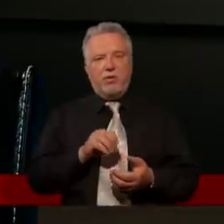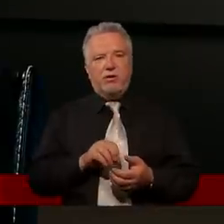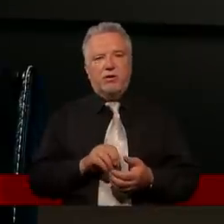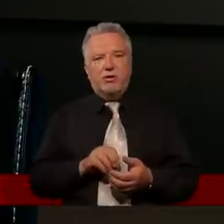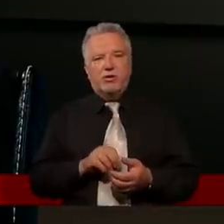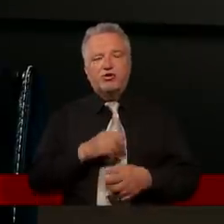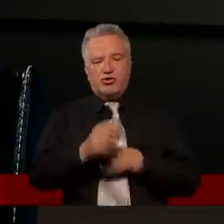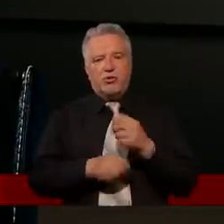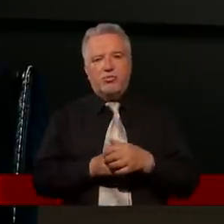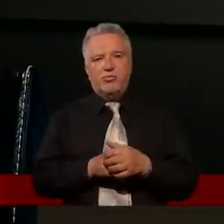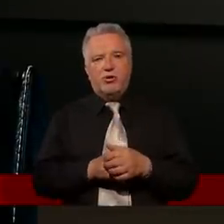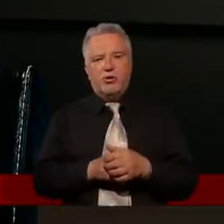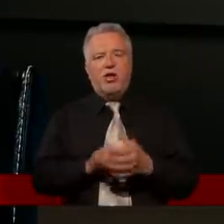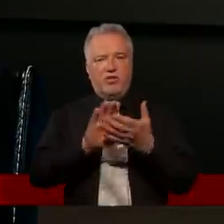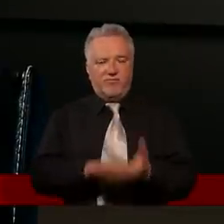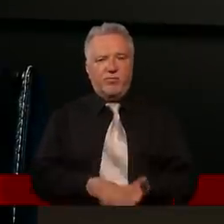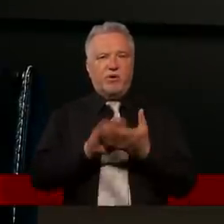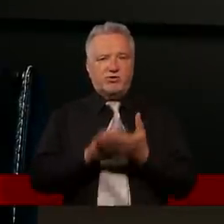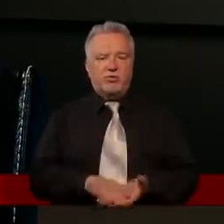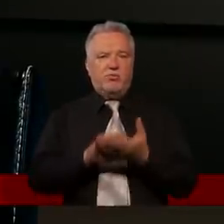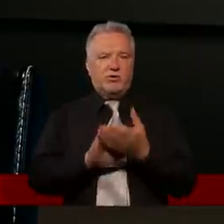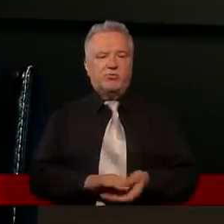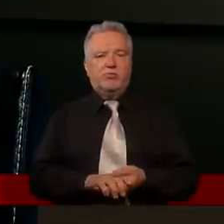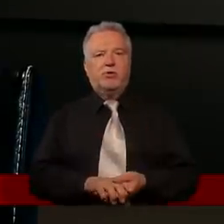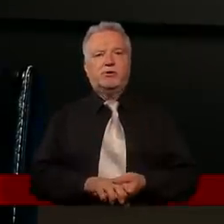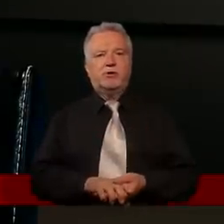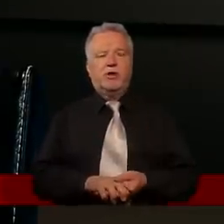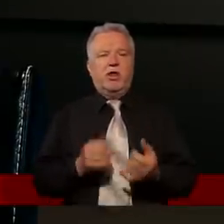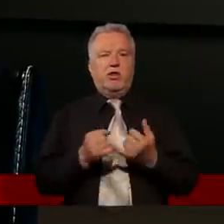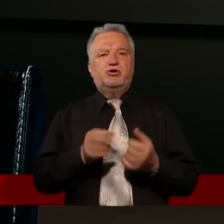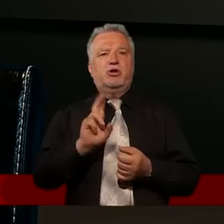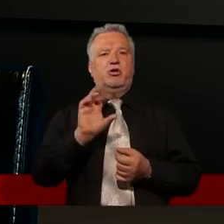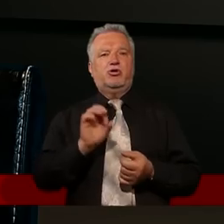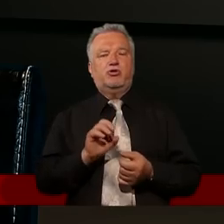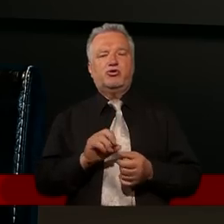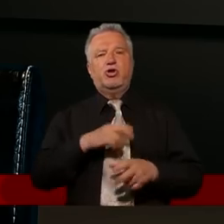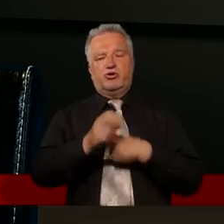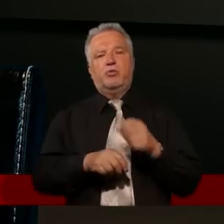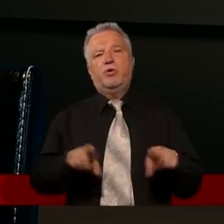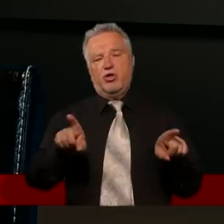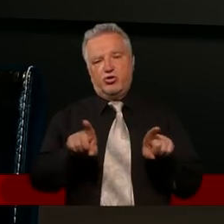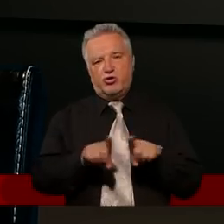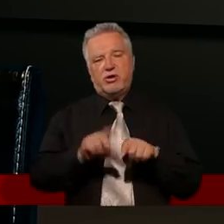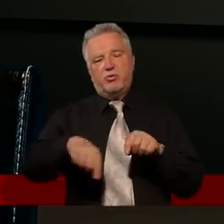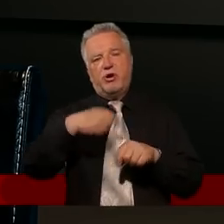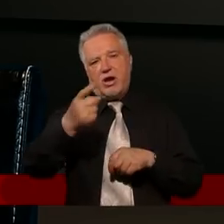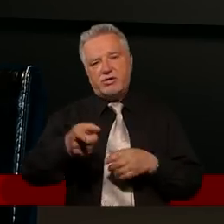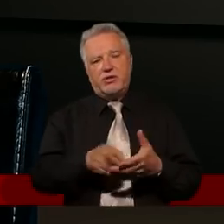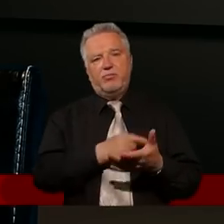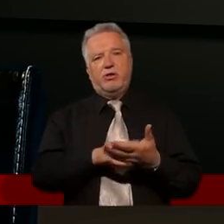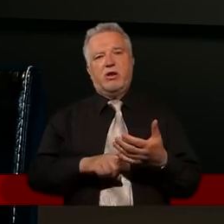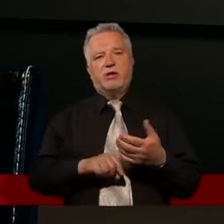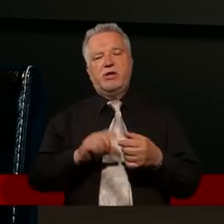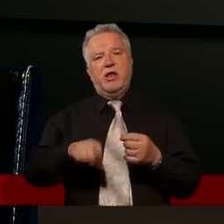i wśród nas, i w ogóle w świecie? Jak zwykle reagujemy, że jeżeli ktoś popełni to samo po raz kolejny,